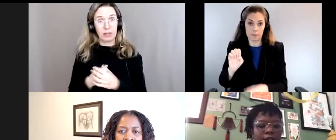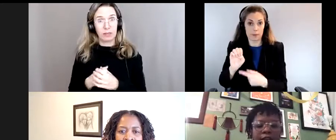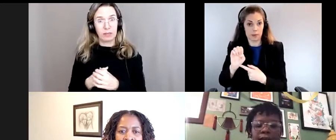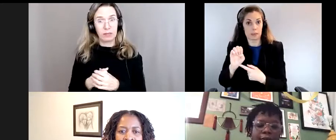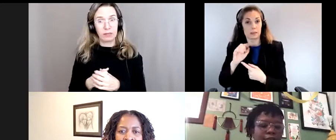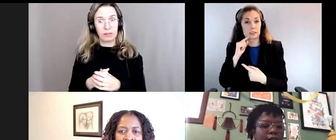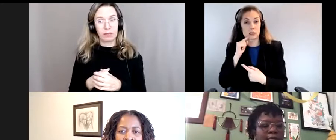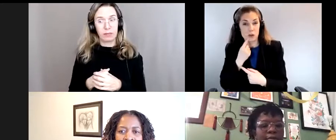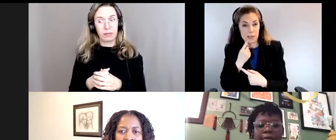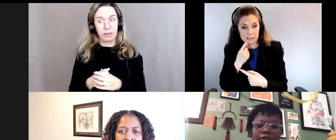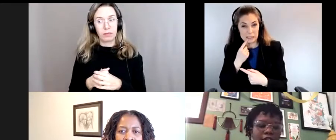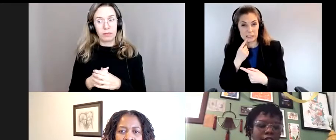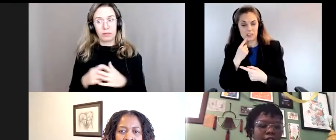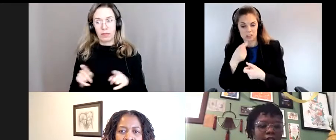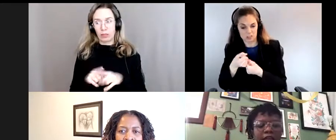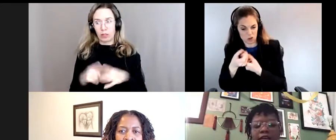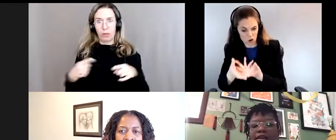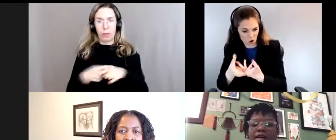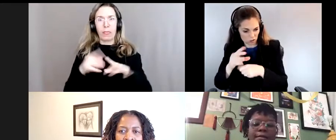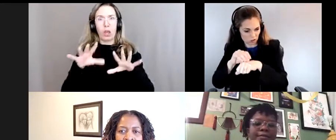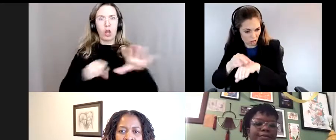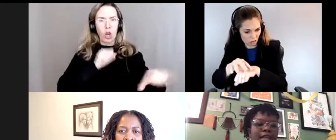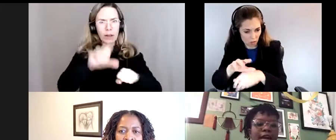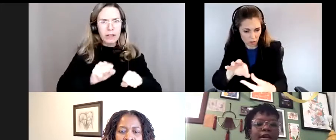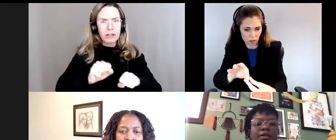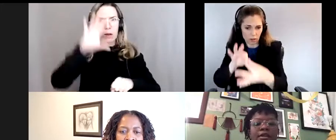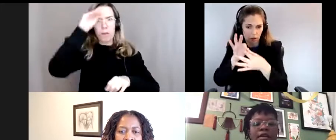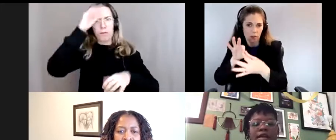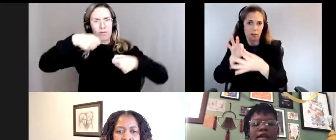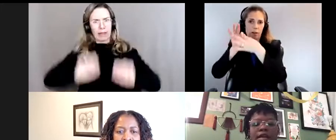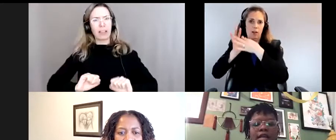est vraiment à l'intersection du colonialisme et du patriarcat